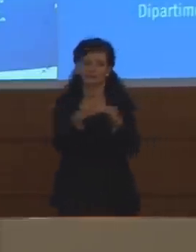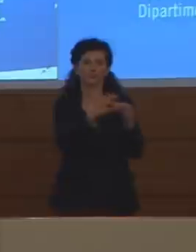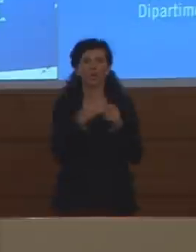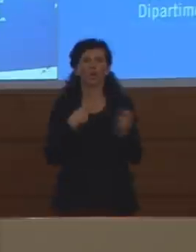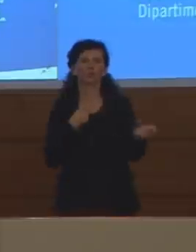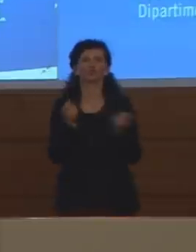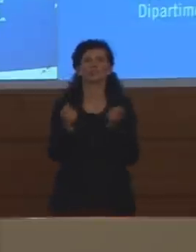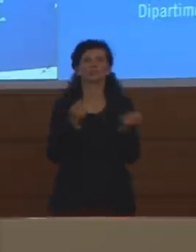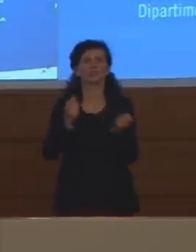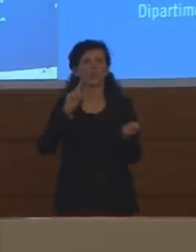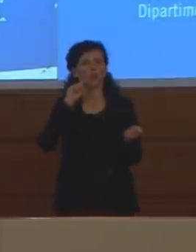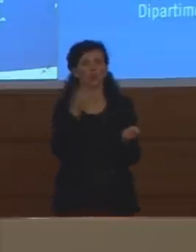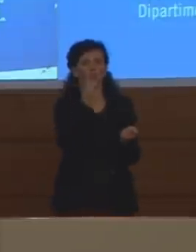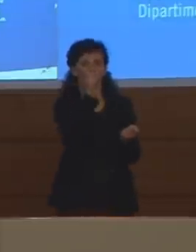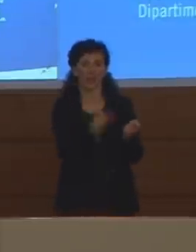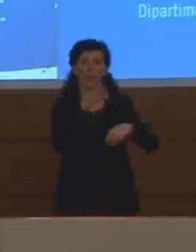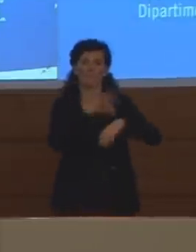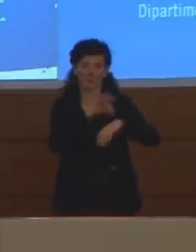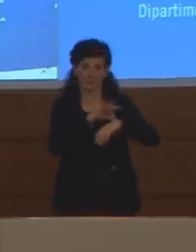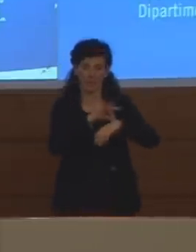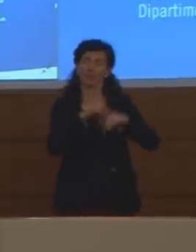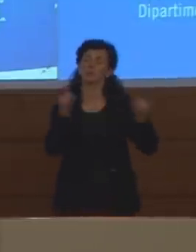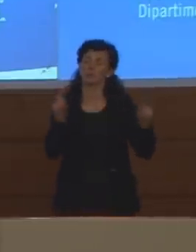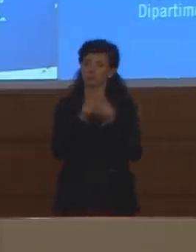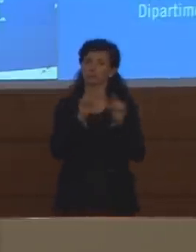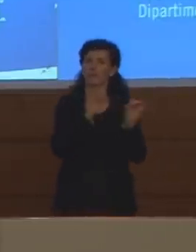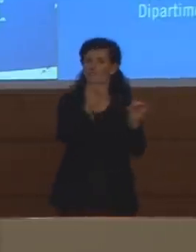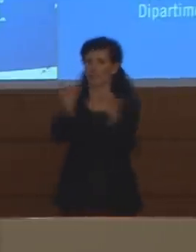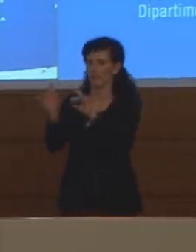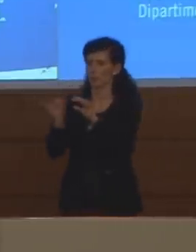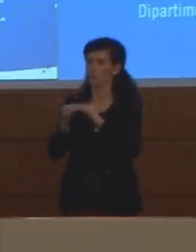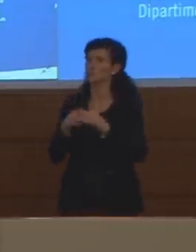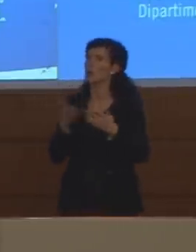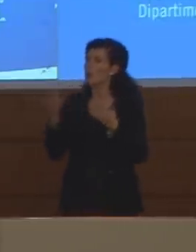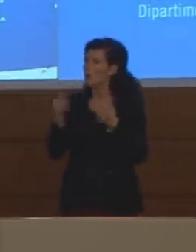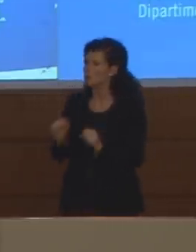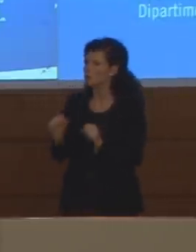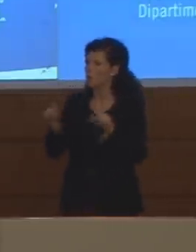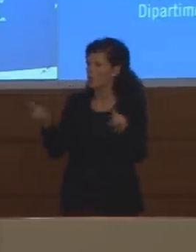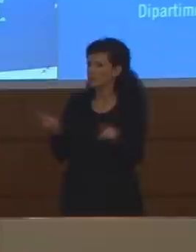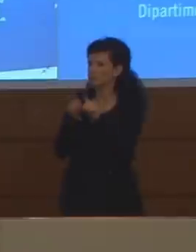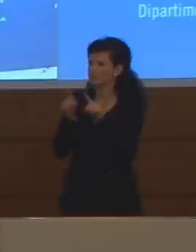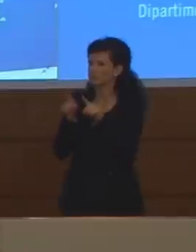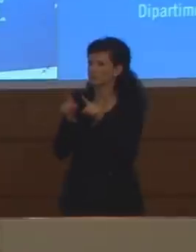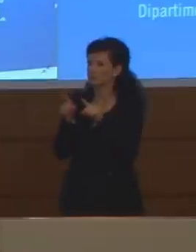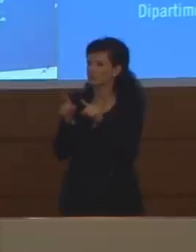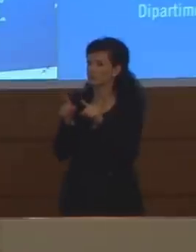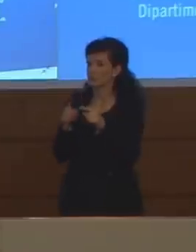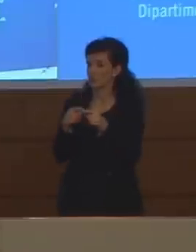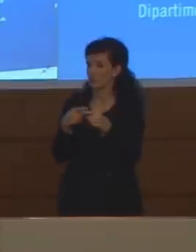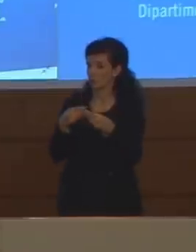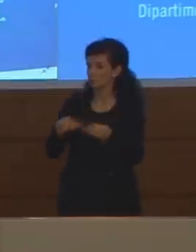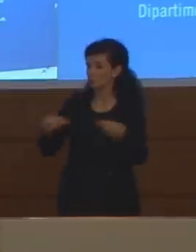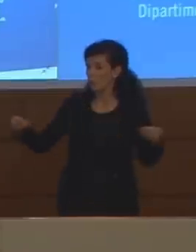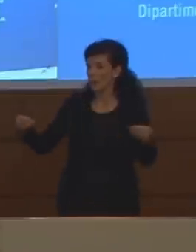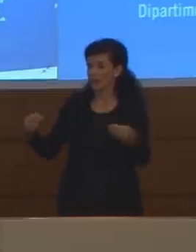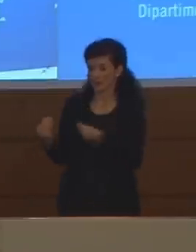pazienti, ma anche di una riduzione della circolazione del virus. Mi ricorda anche i mezzi che sono stati forniti